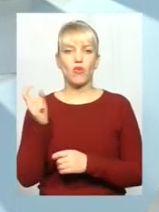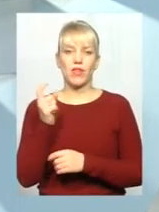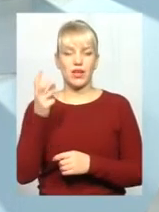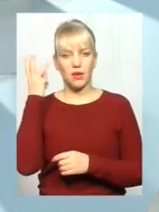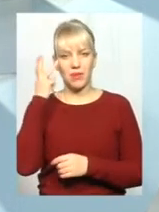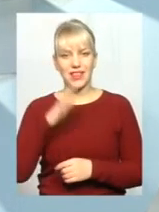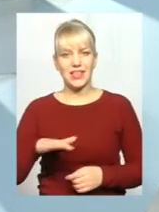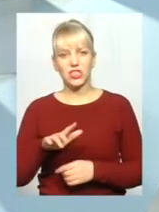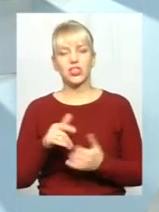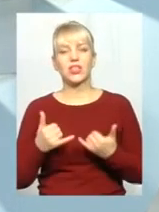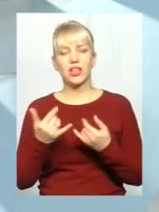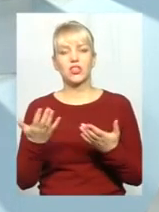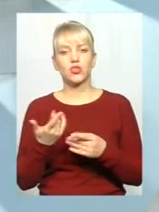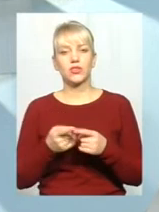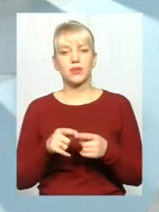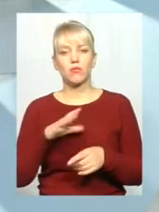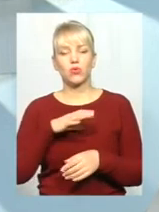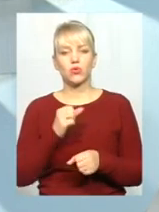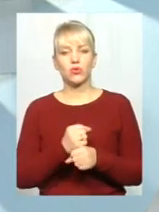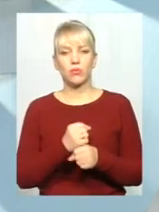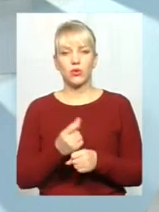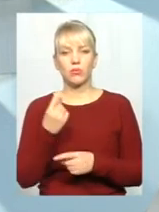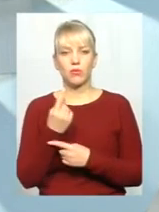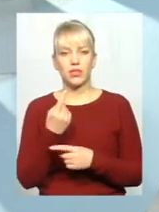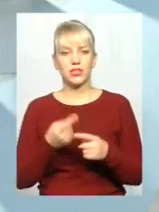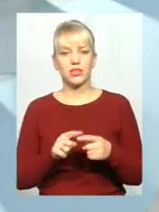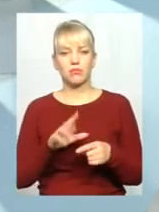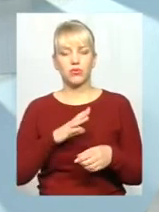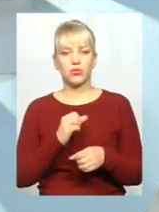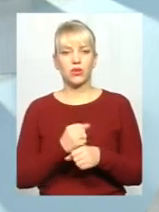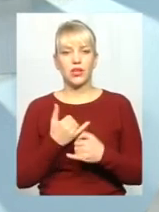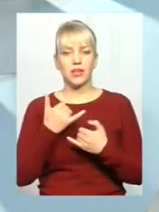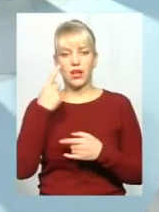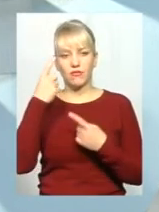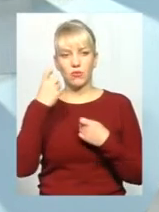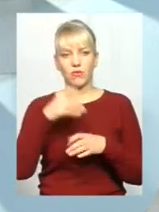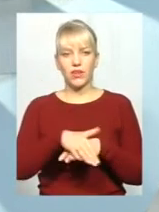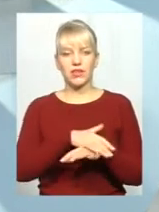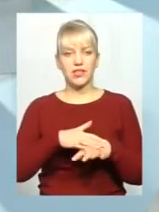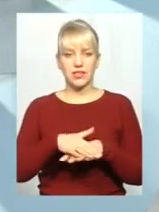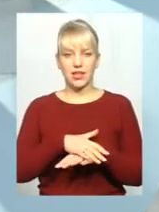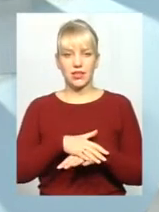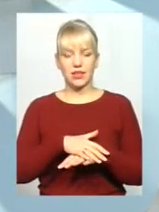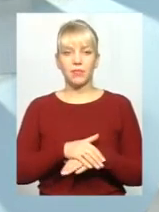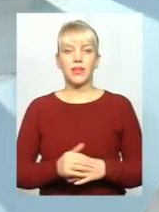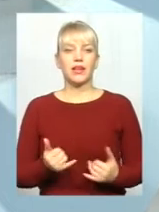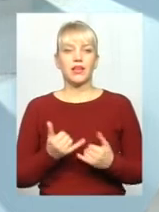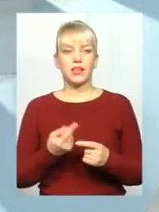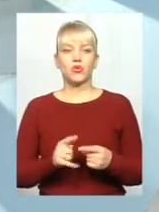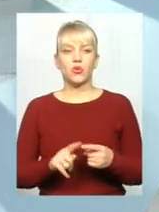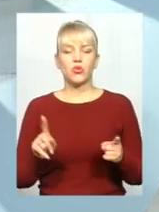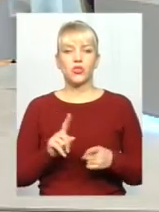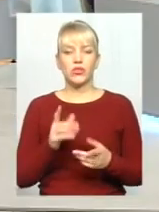Для чого то було зроблено? По-перше, то було зроблено для інформування населення. Для того, щоб